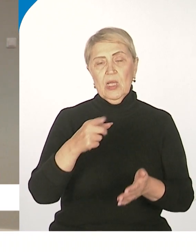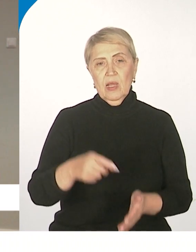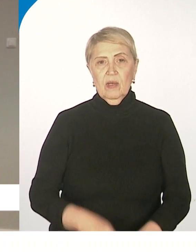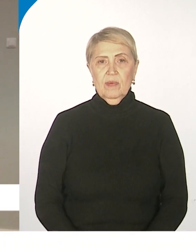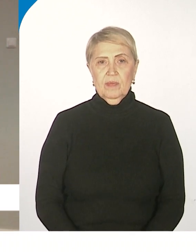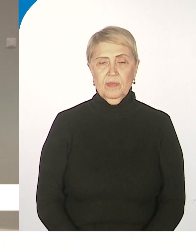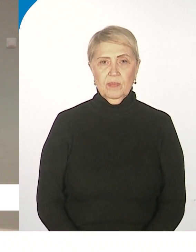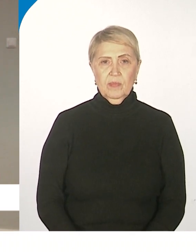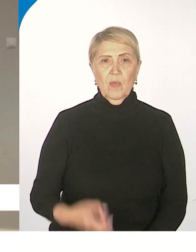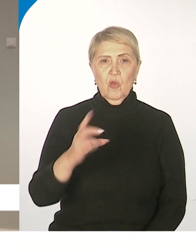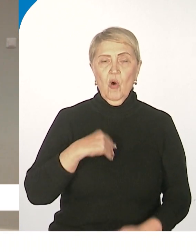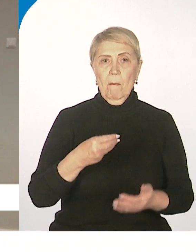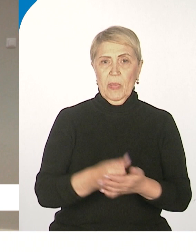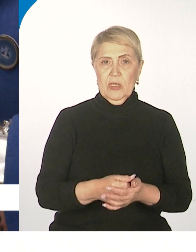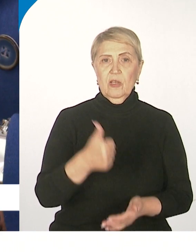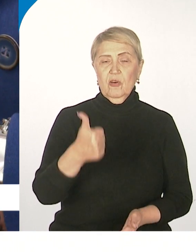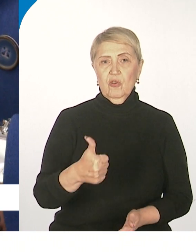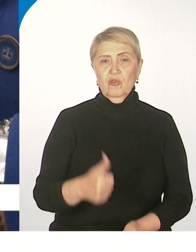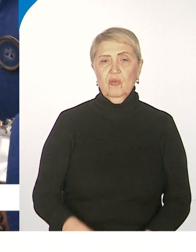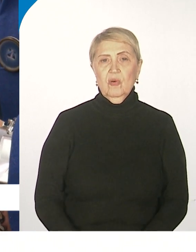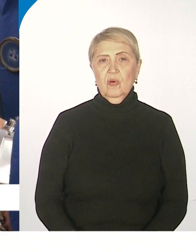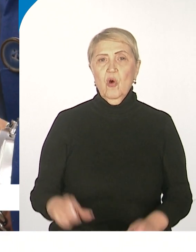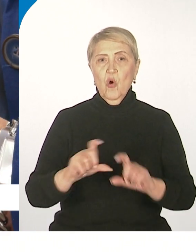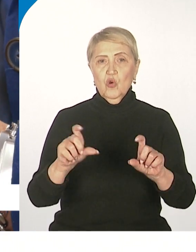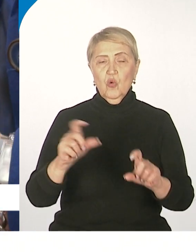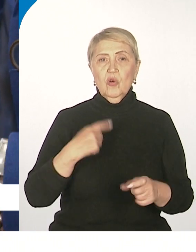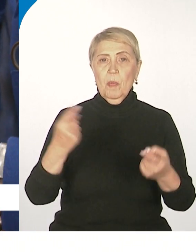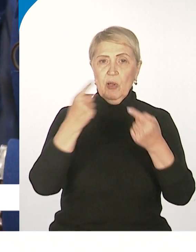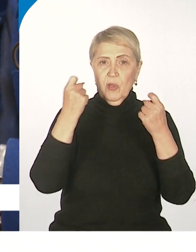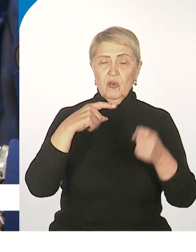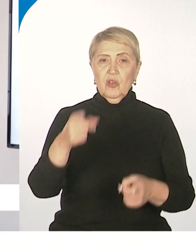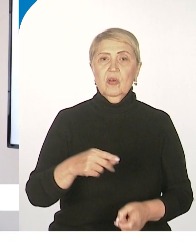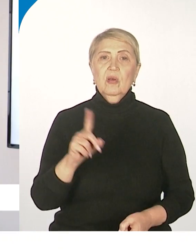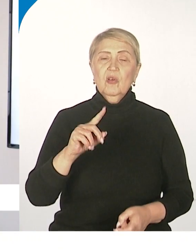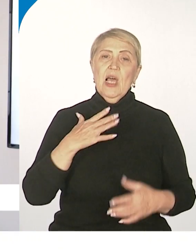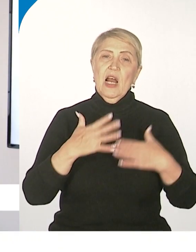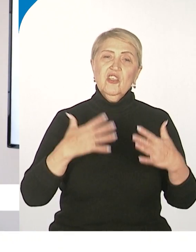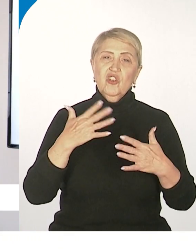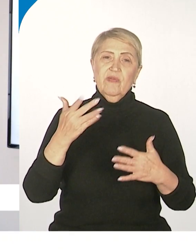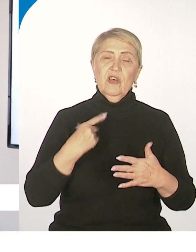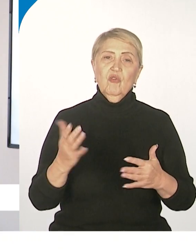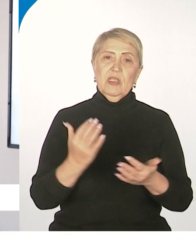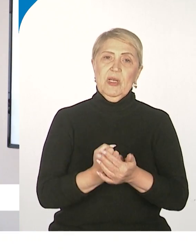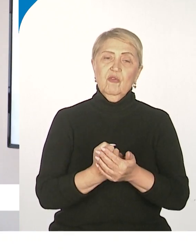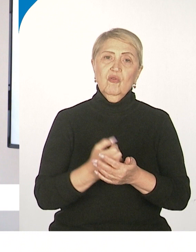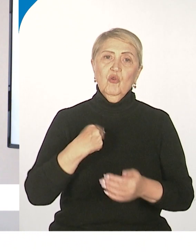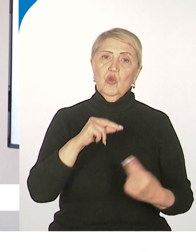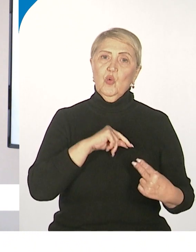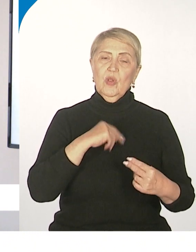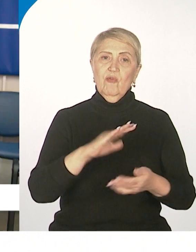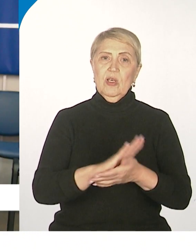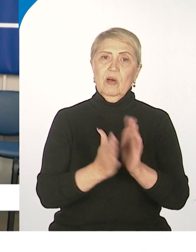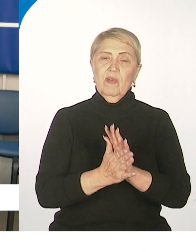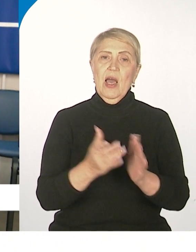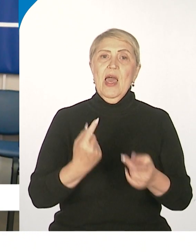платили хорошо поэтому. Школьников предупреждают. От разочарований спасет официальный трудовой договор. Если делать это